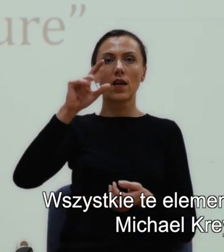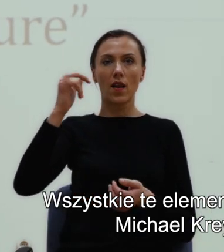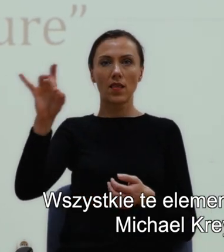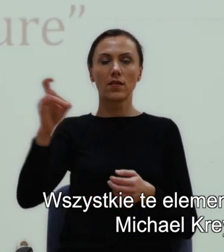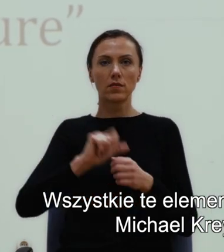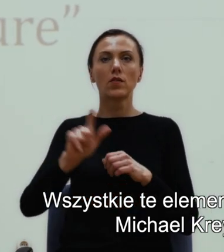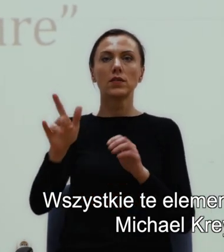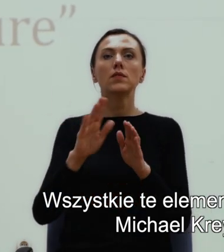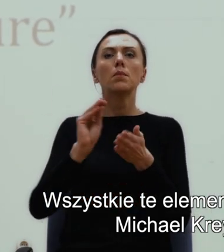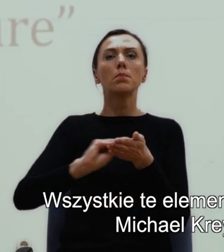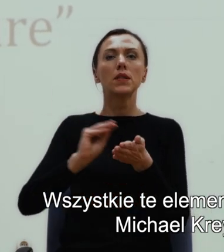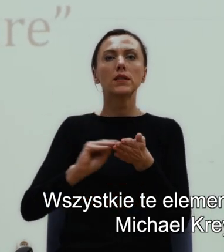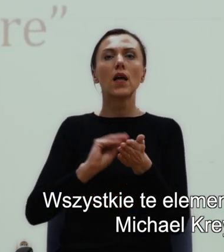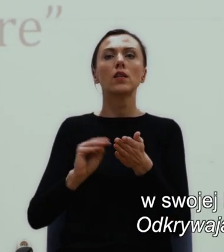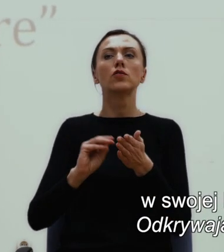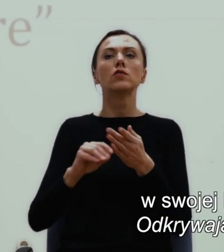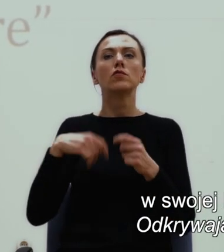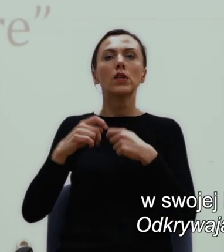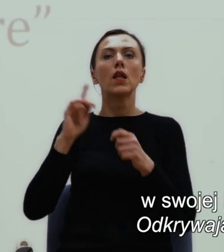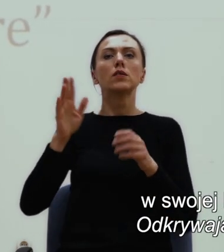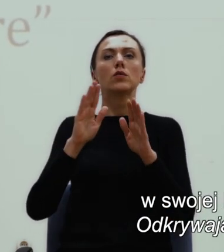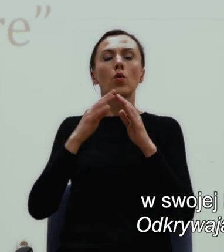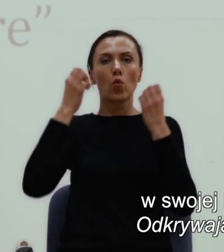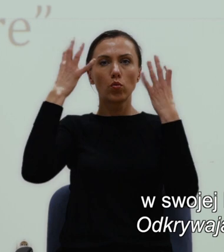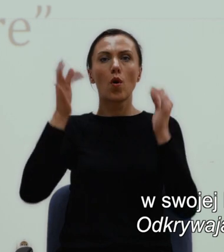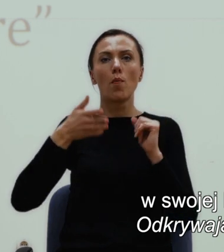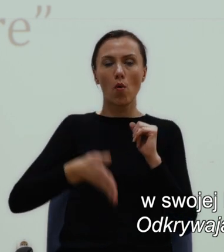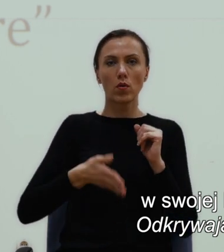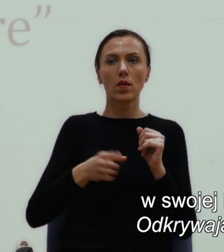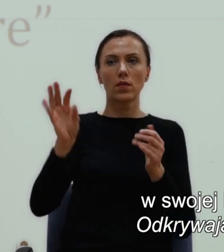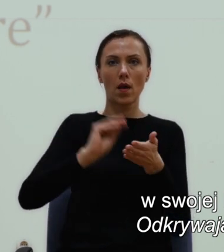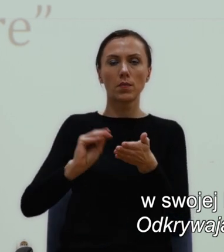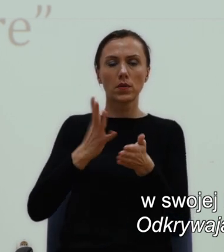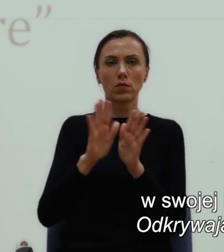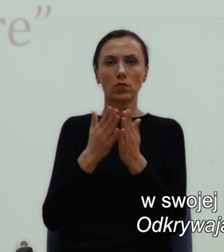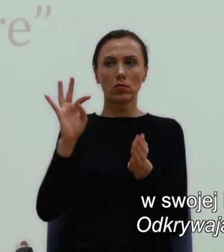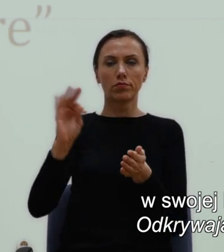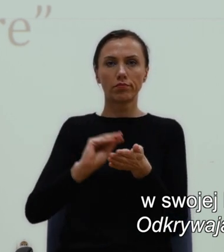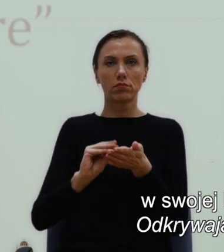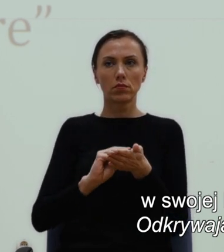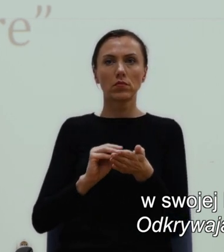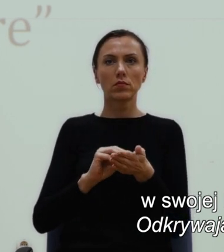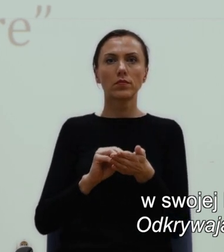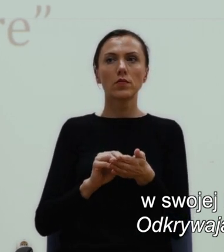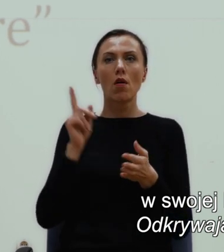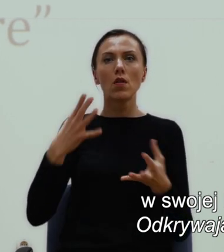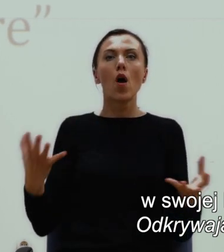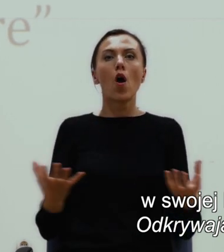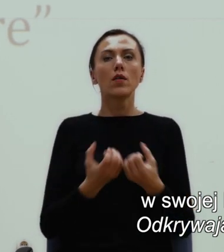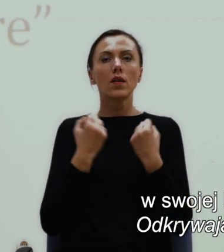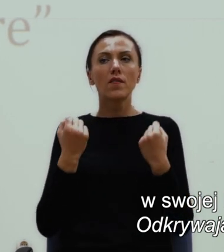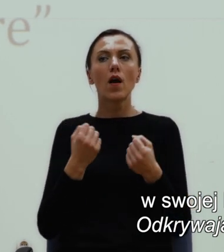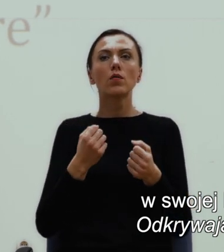literatury i kultury południa, swojej książce Inventing Southern Literature, odkrywając